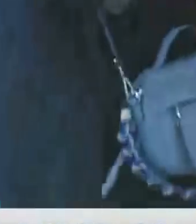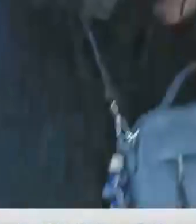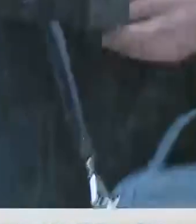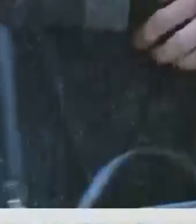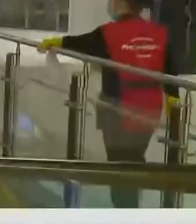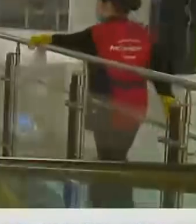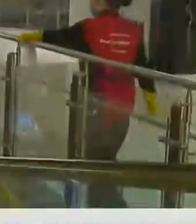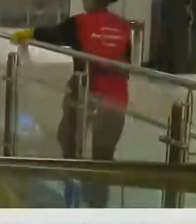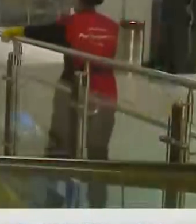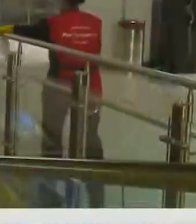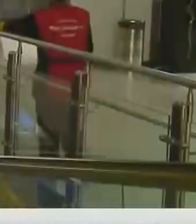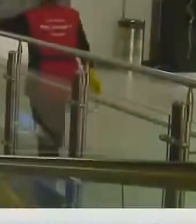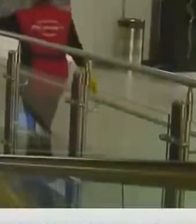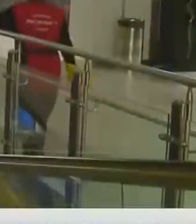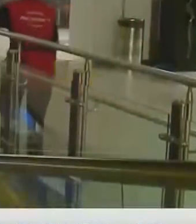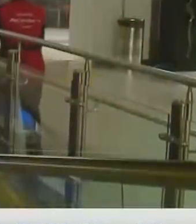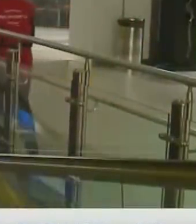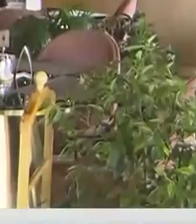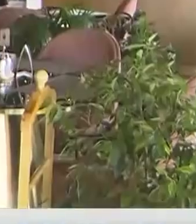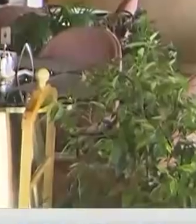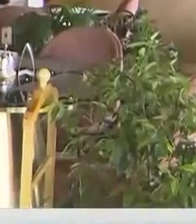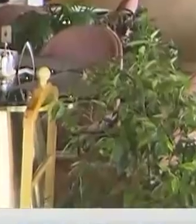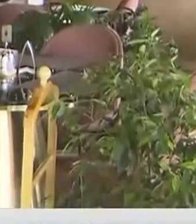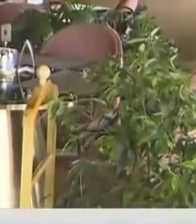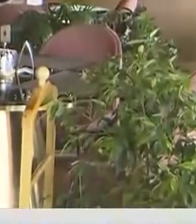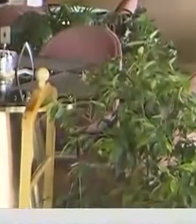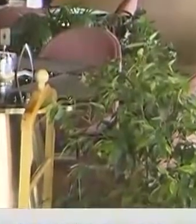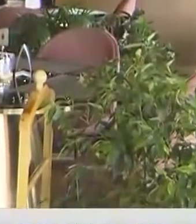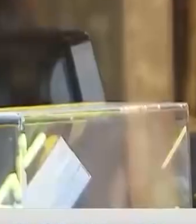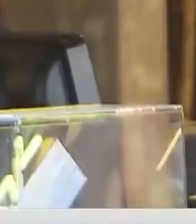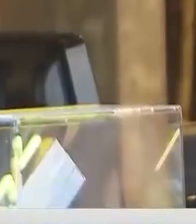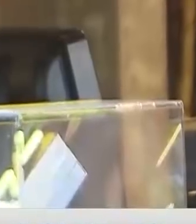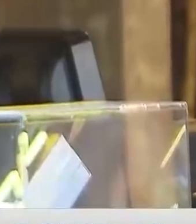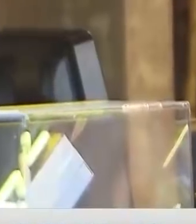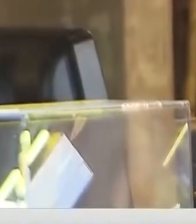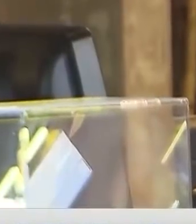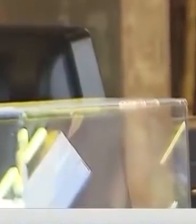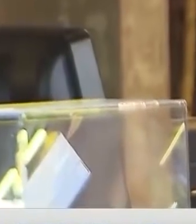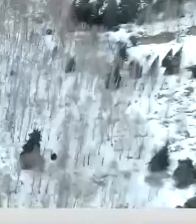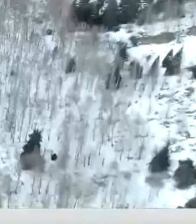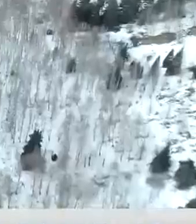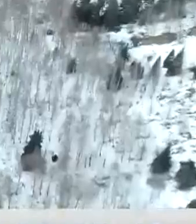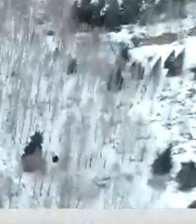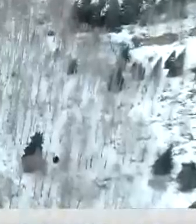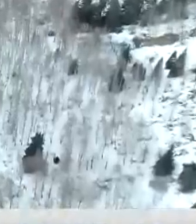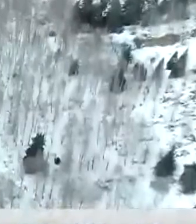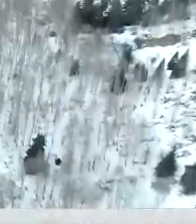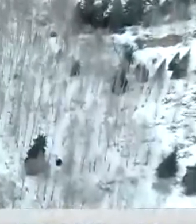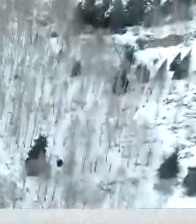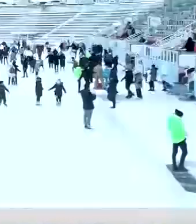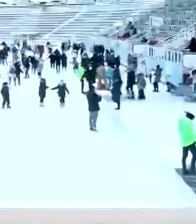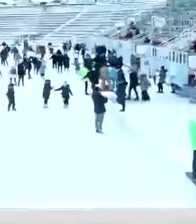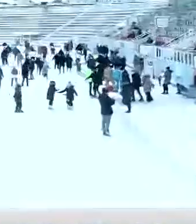работают только на доставку. Запрещены массовые катания на Медео. Чимбулак закрыт. Если в течение двух недель